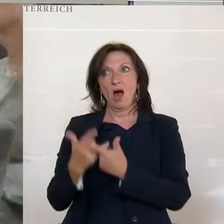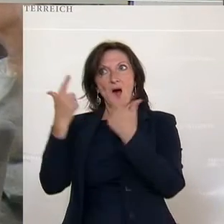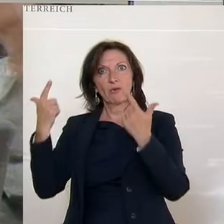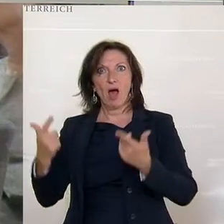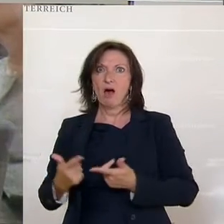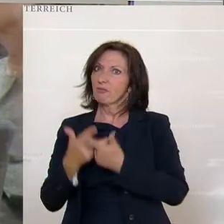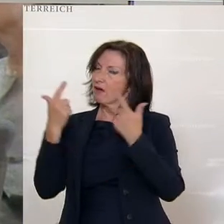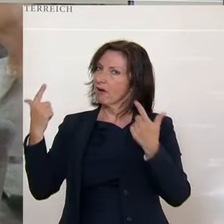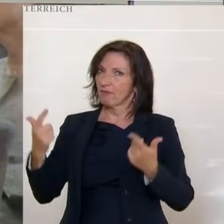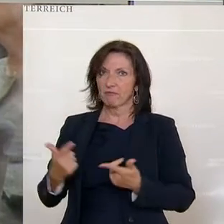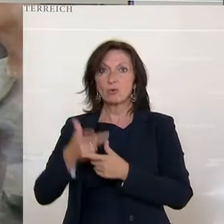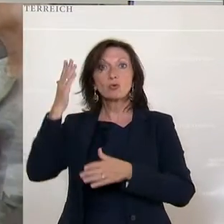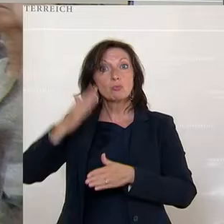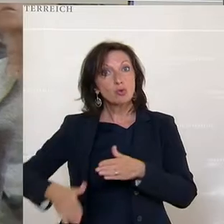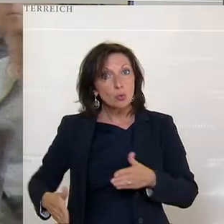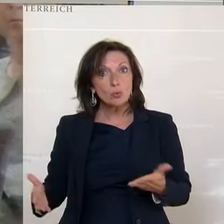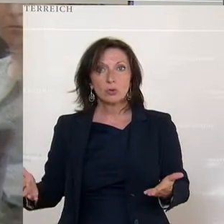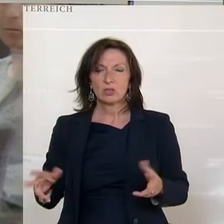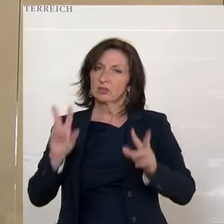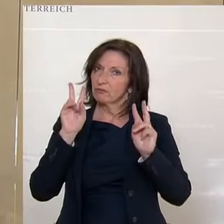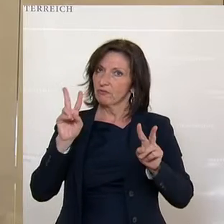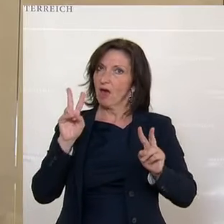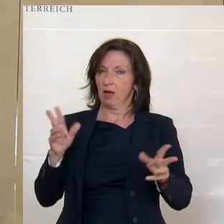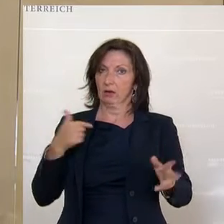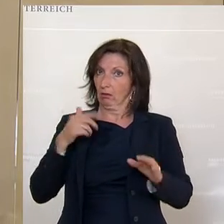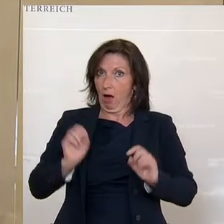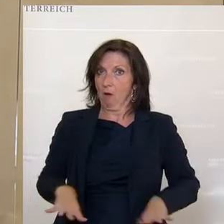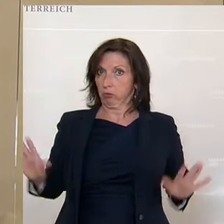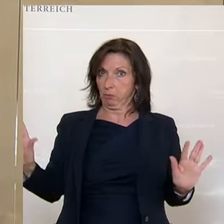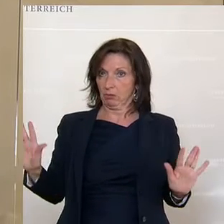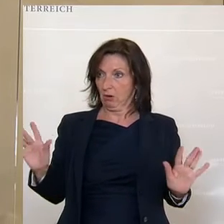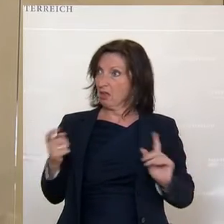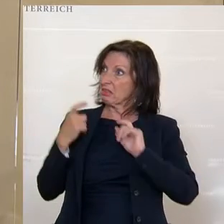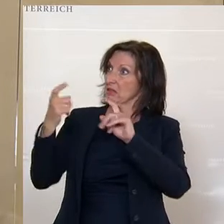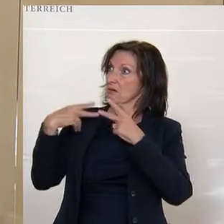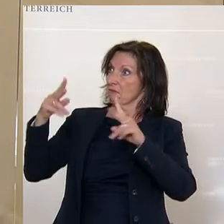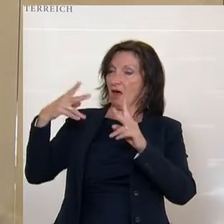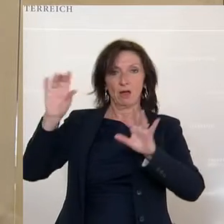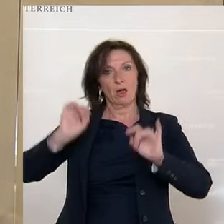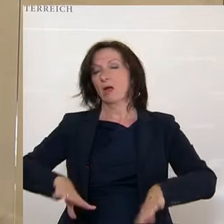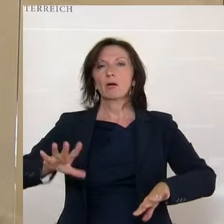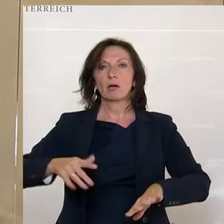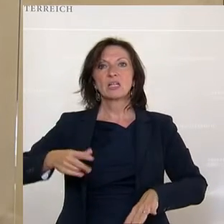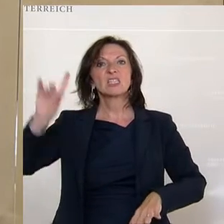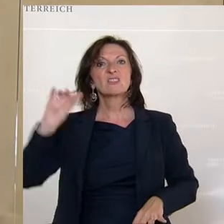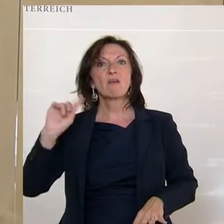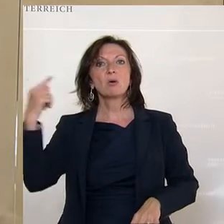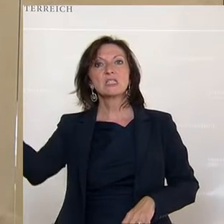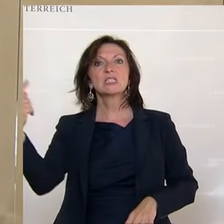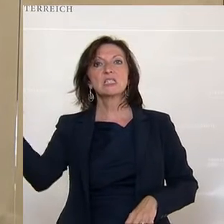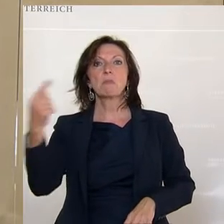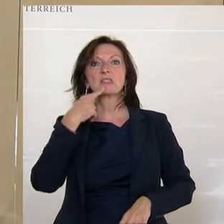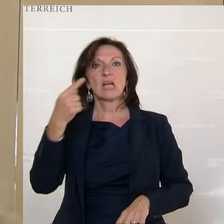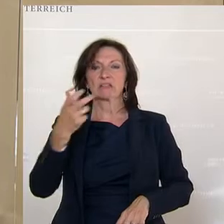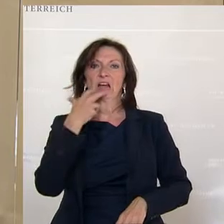so ist. Zum Schluss, ich habe wirklich ehrlicherweise, ich habe schon aufgegeben gehabt in dieser Debatte, und zum Schluss haben sie sich jetzt vor zwei Wochen selbst impfen lassen. Warum?